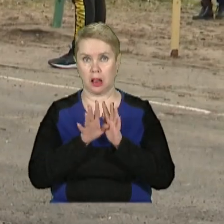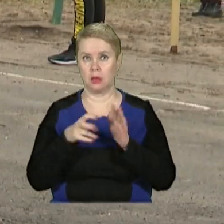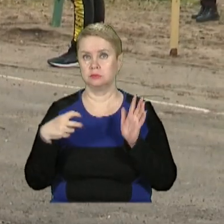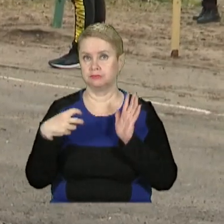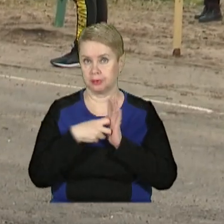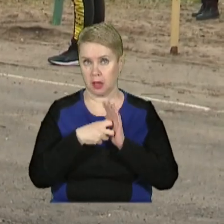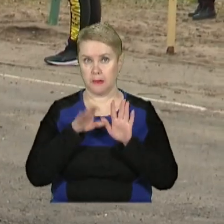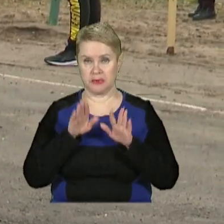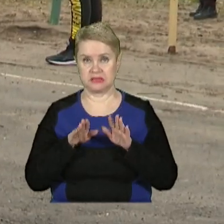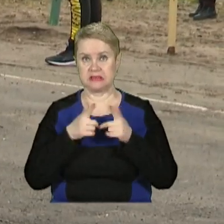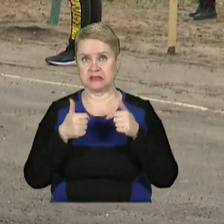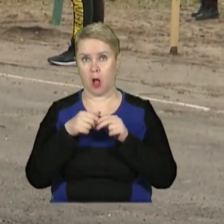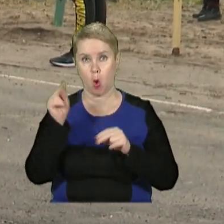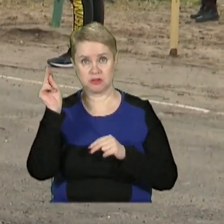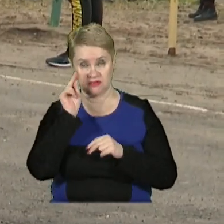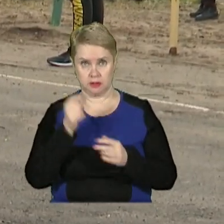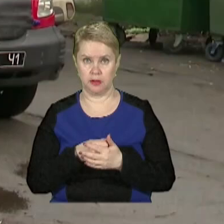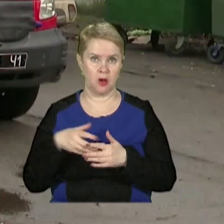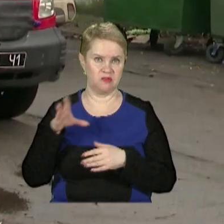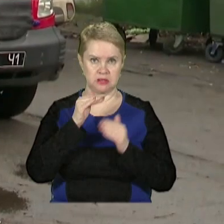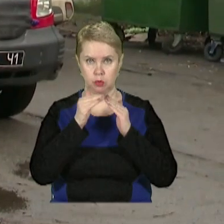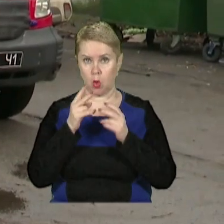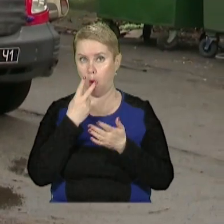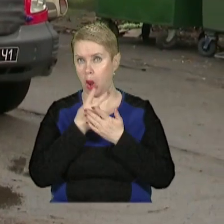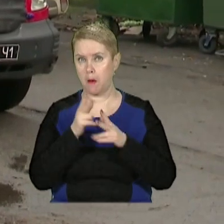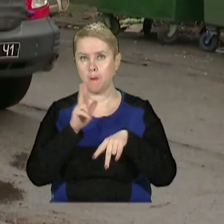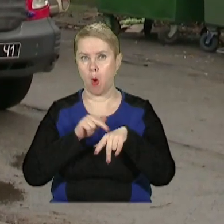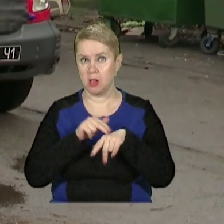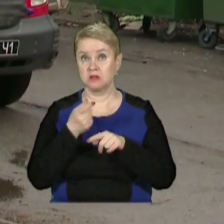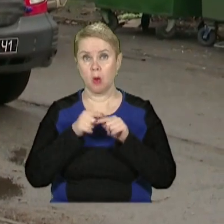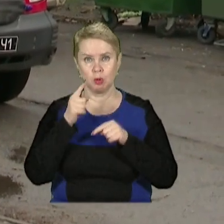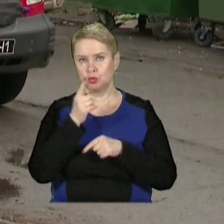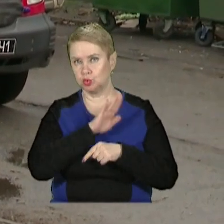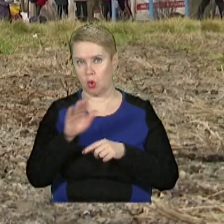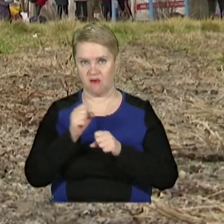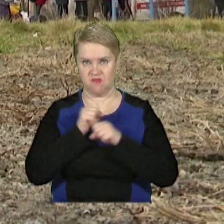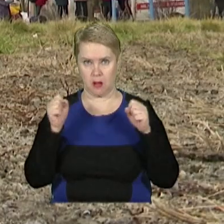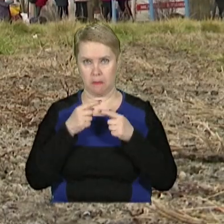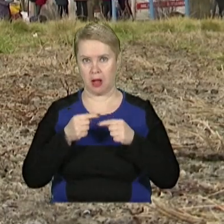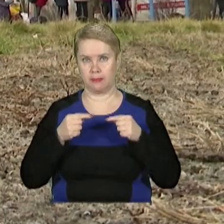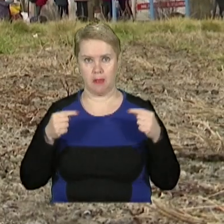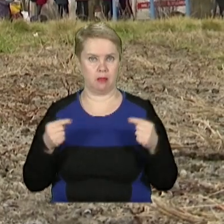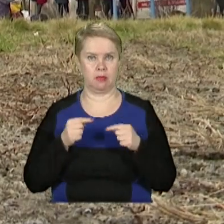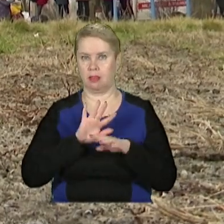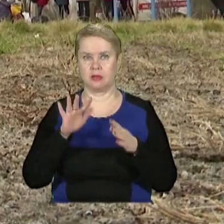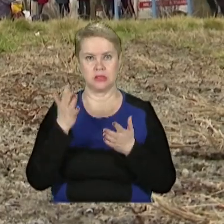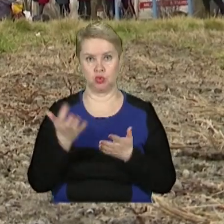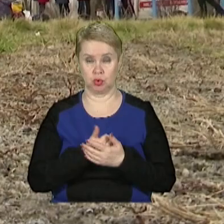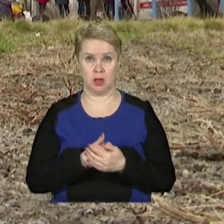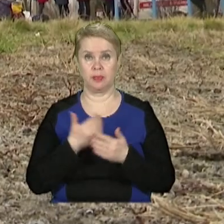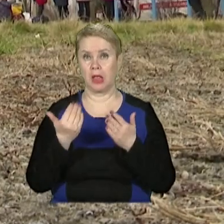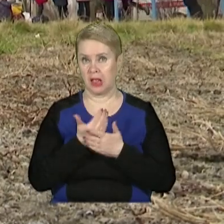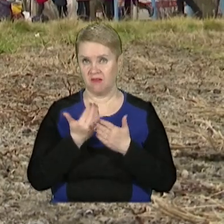скриньки міських закладів освіти. Усі будівлі оглянули поліцейські, проте жодних вибухових предметів не знайшли.